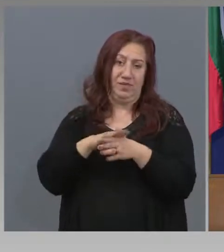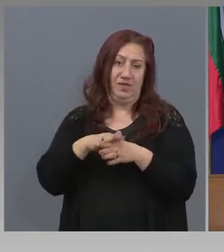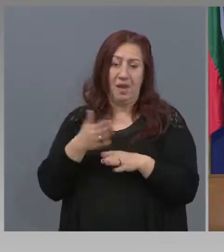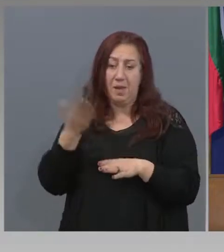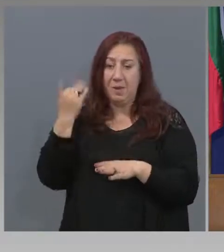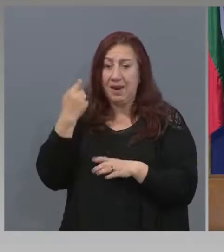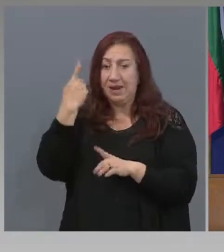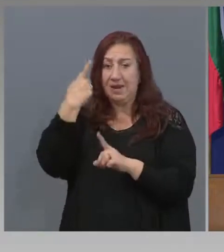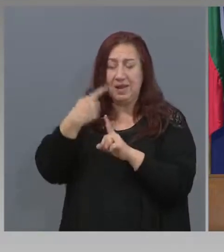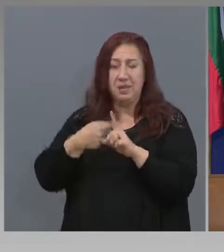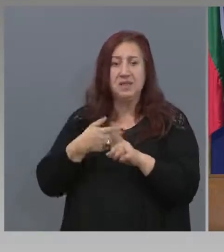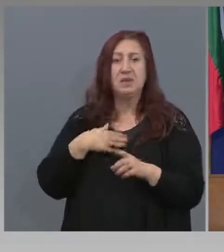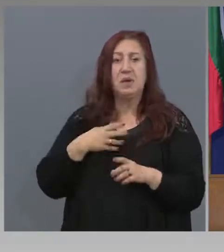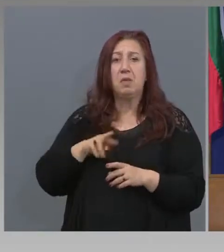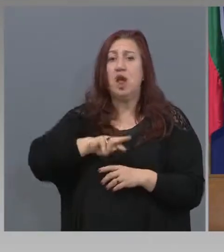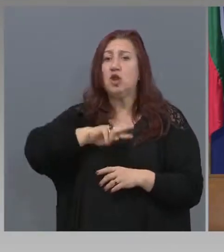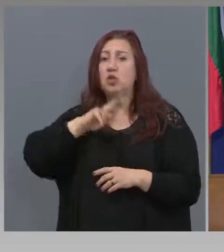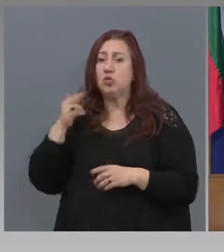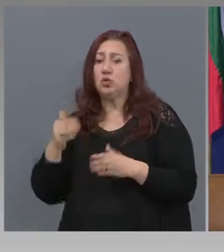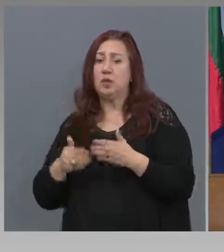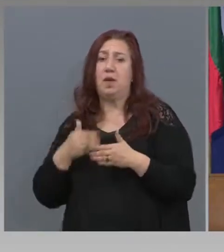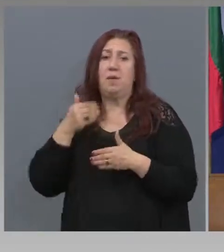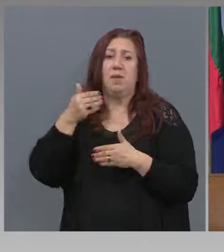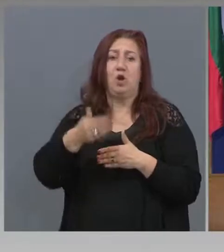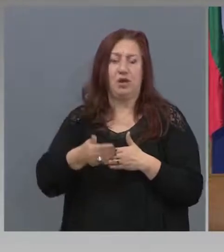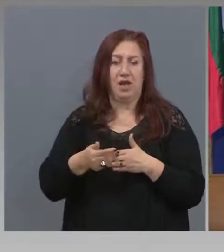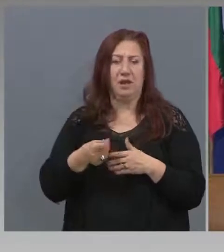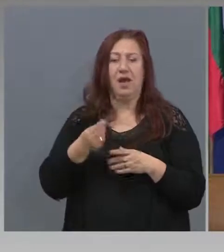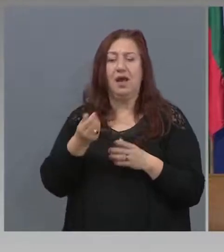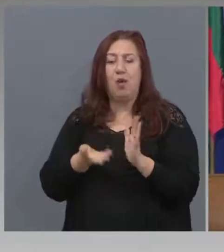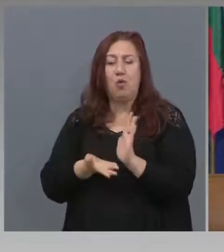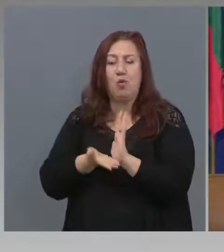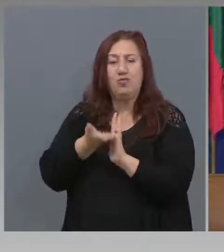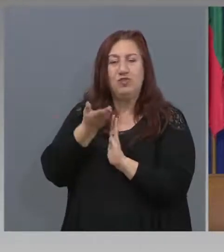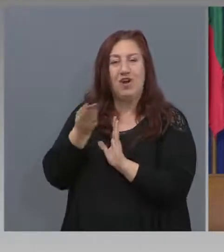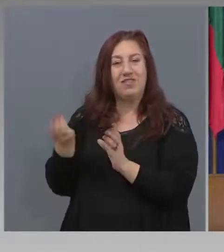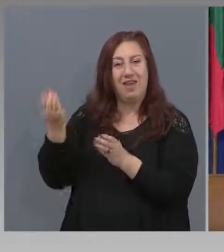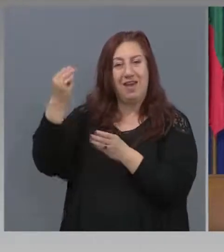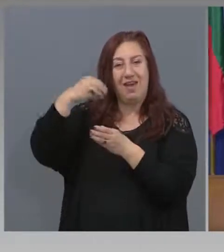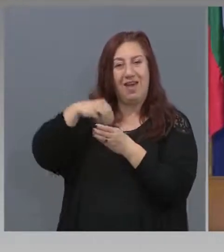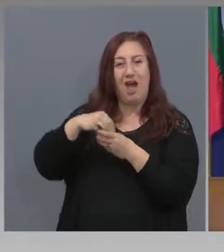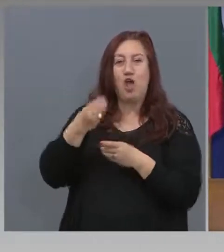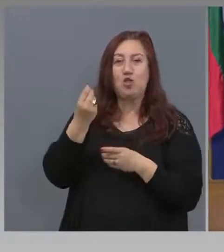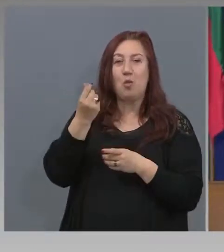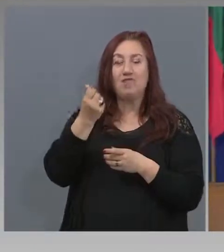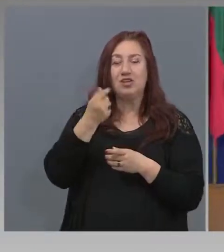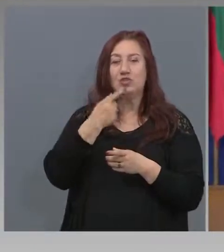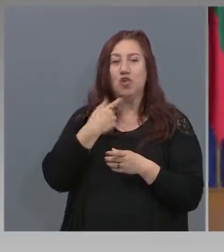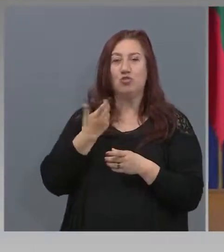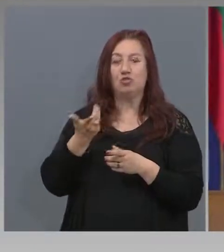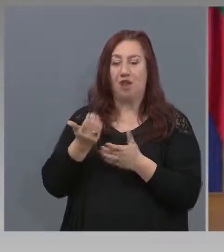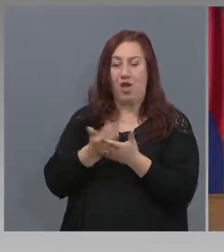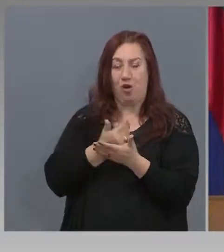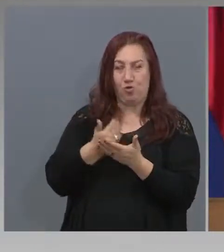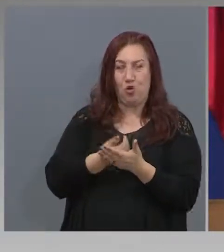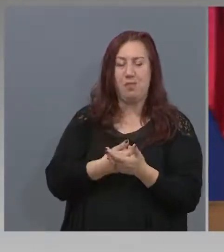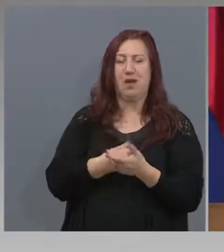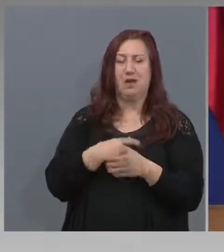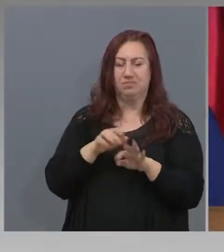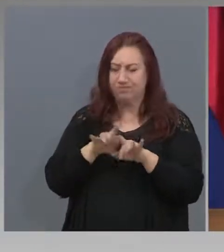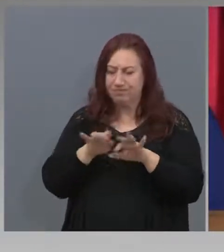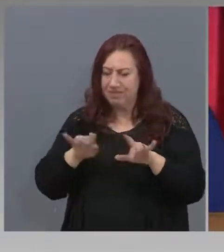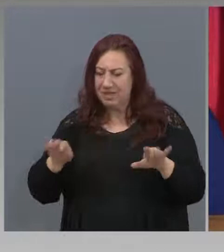съвсем други приоритети. Повишяване на добавената стойност от економиката, дигитализации, иновации,